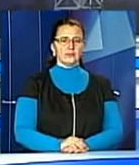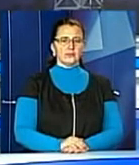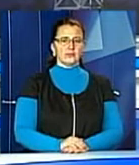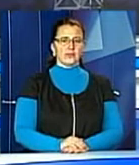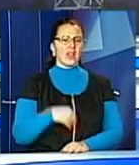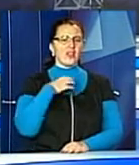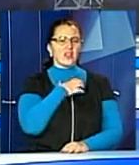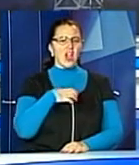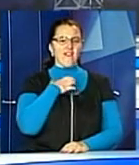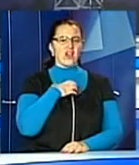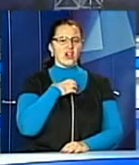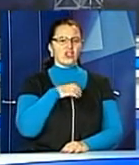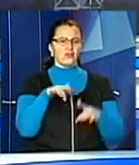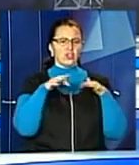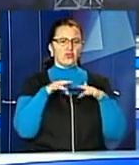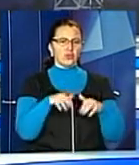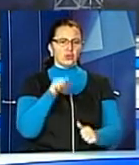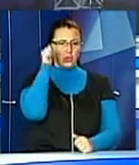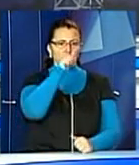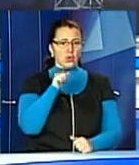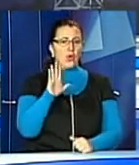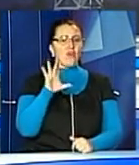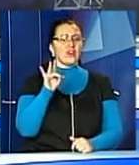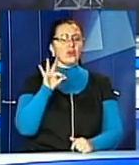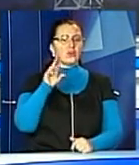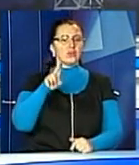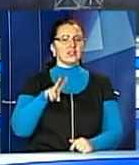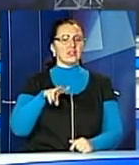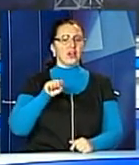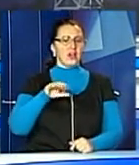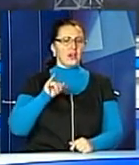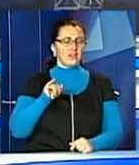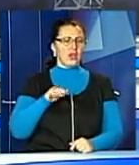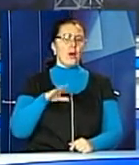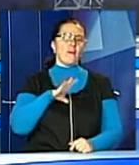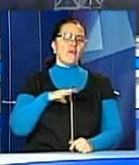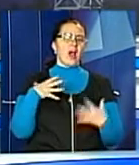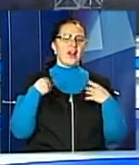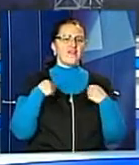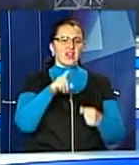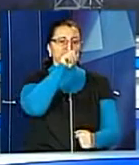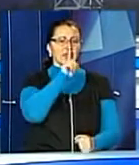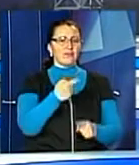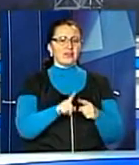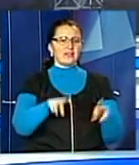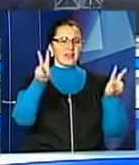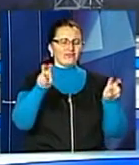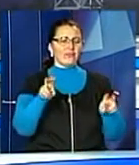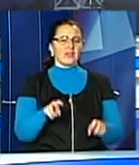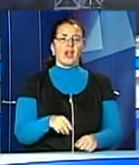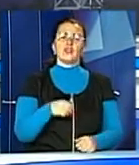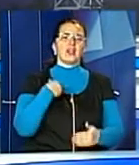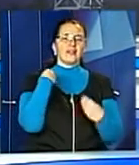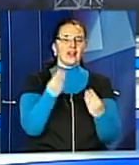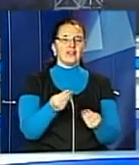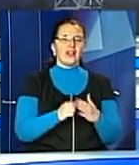Найважливішою подією року у Вроцлаві став Львівський місяць. Це проект, натхнений ідеєю надати статус